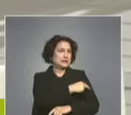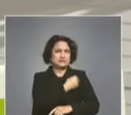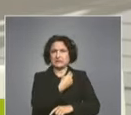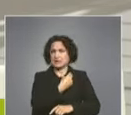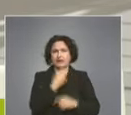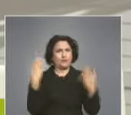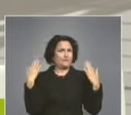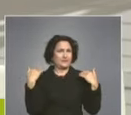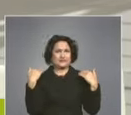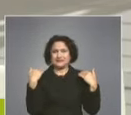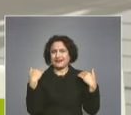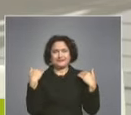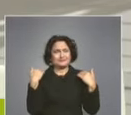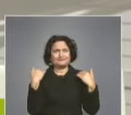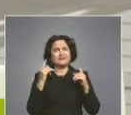университета.